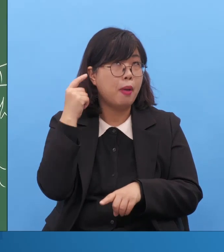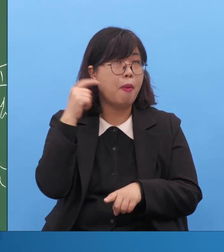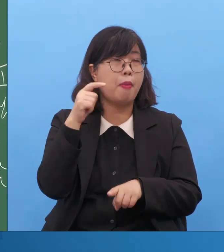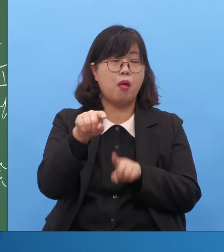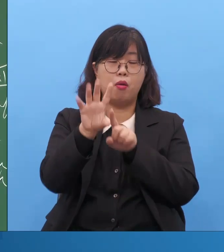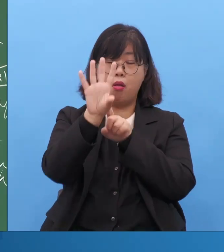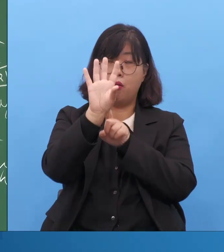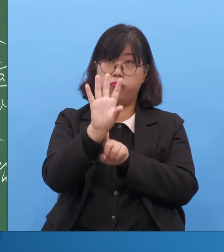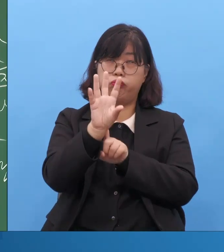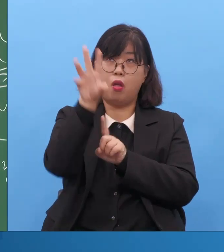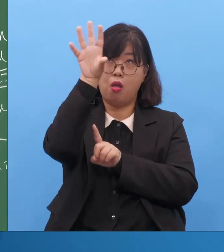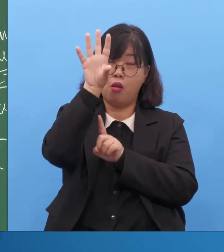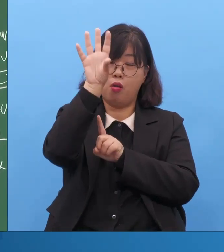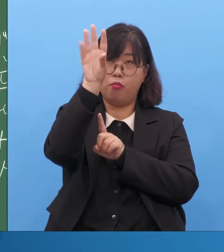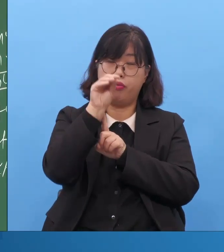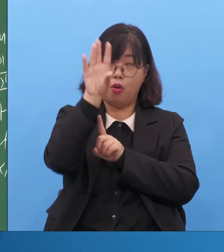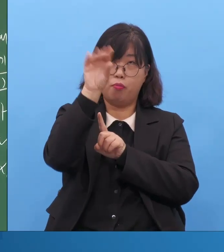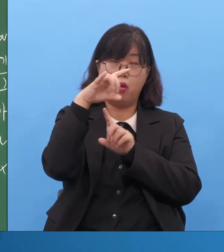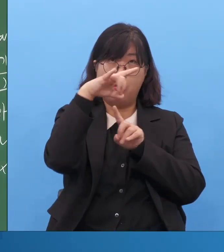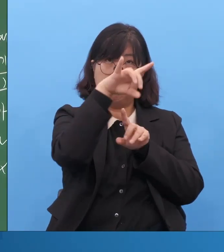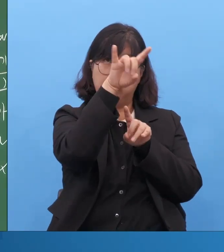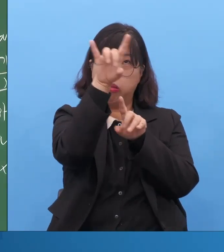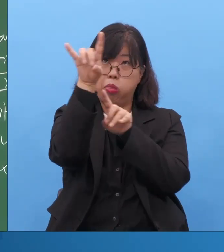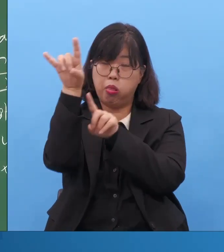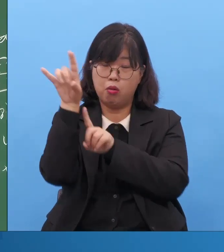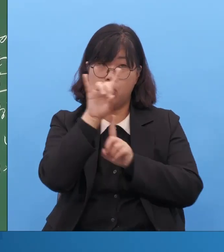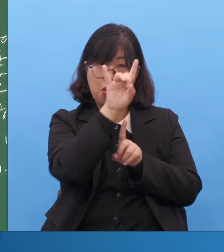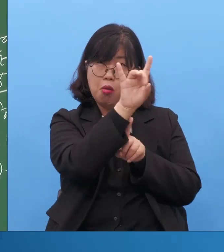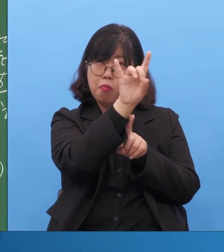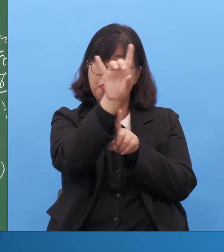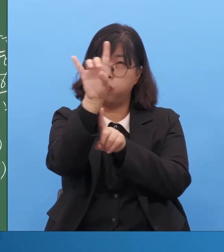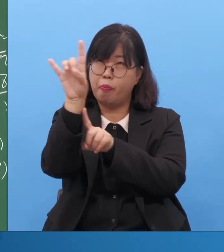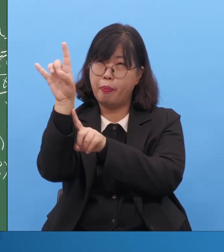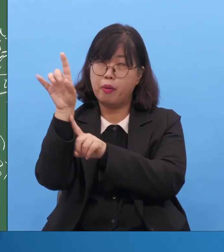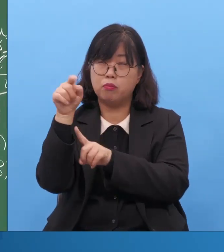카톡 쓰도록 다 쓰도록 안테나가 있다니까 없는 데는 가면 안 돼요.